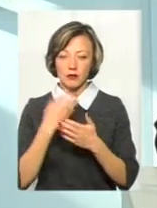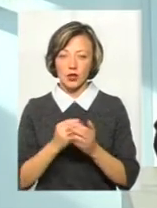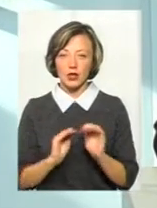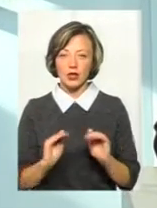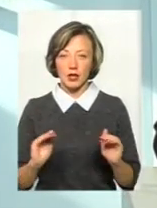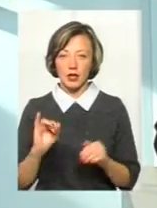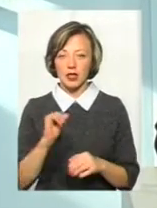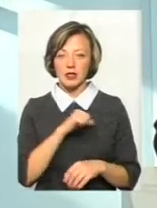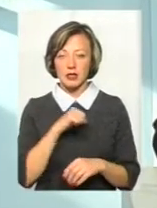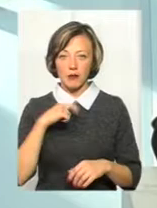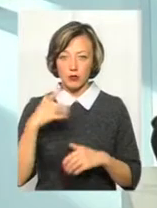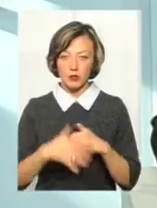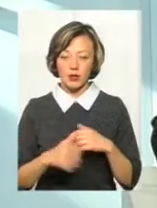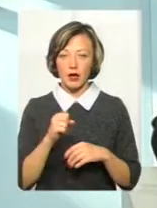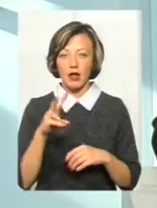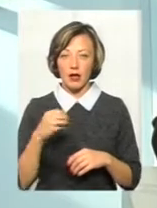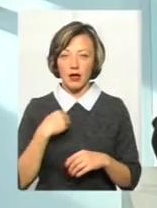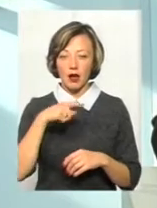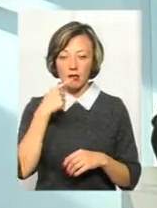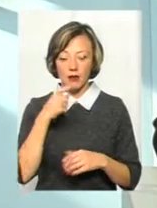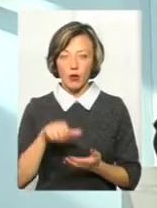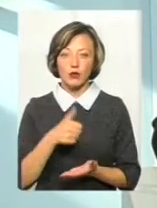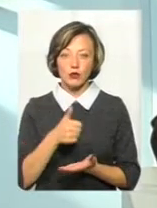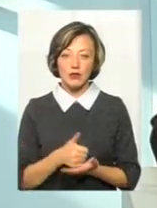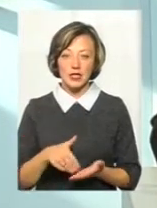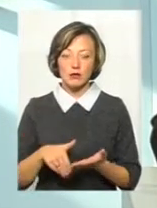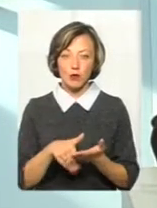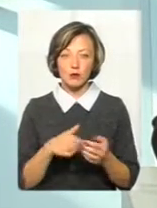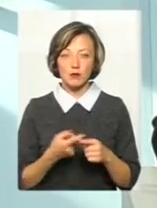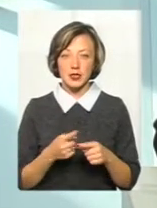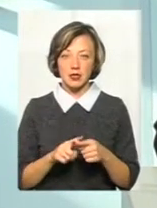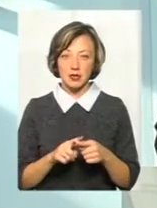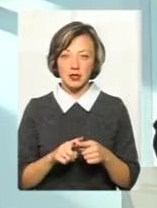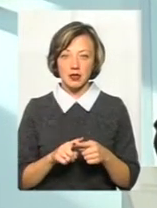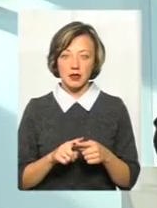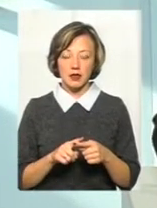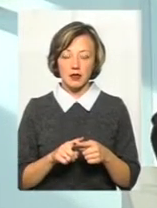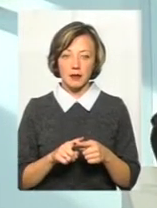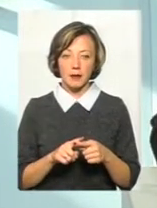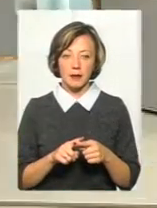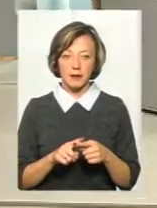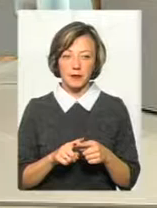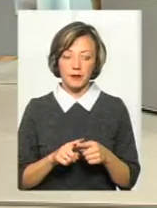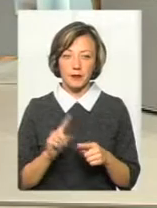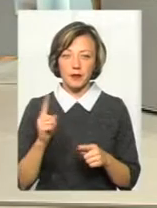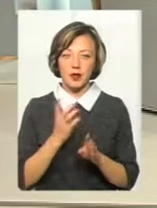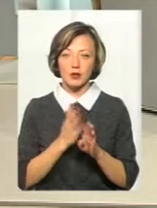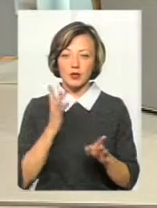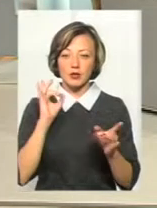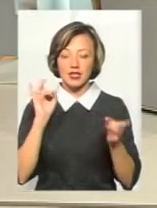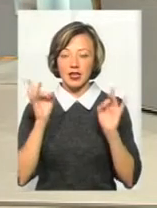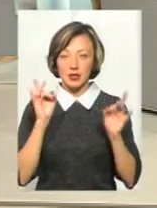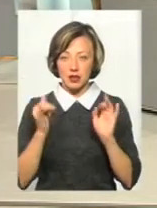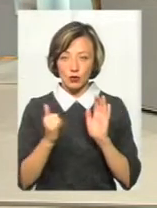і самі розуміти це. Але, як казав, основні способи – це, в першу чергу, сигналізація